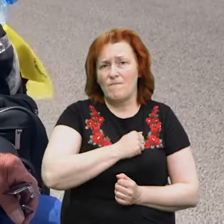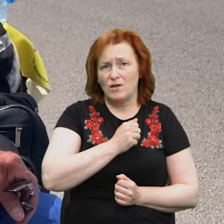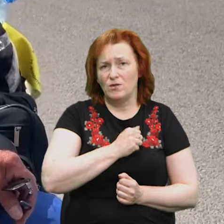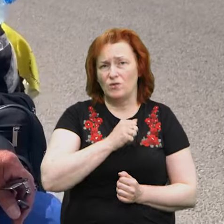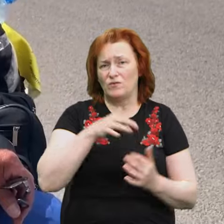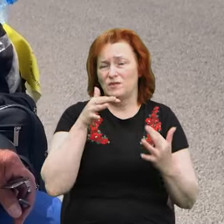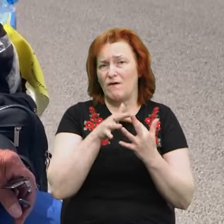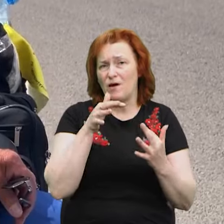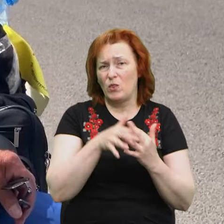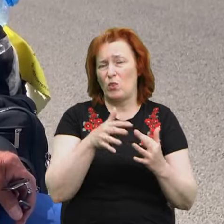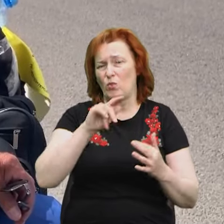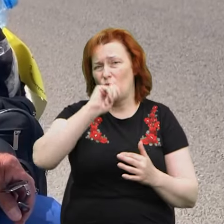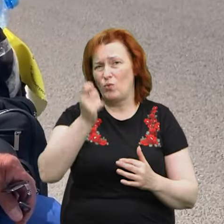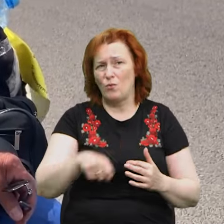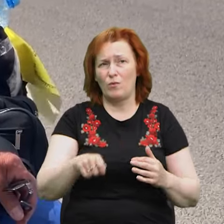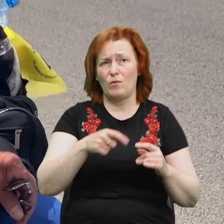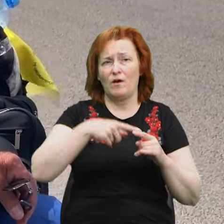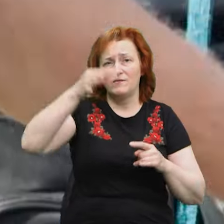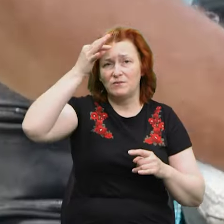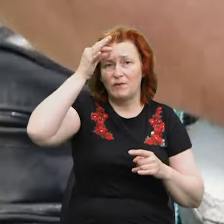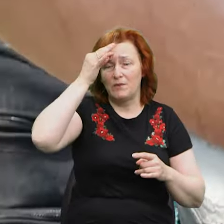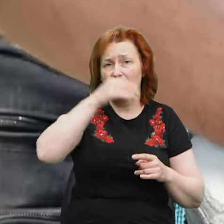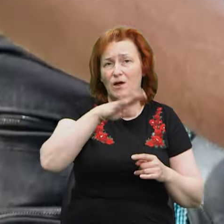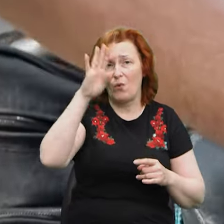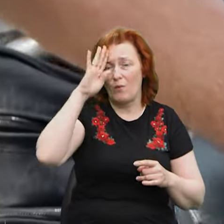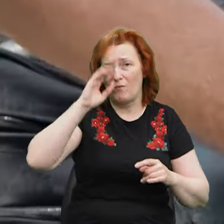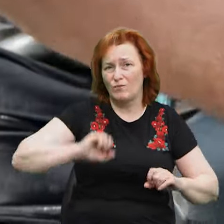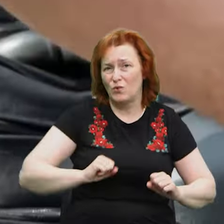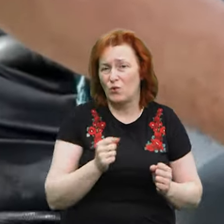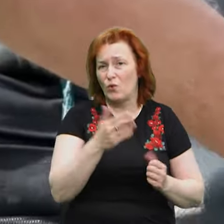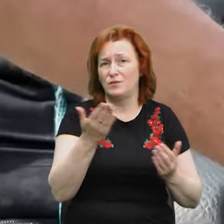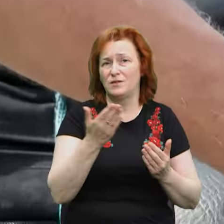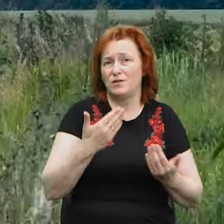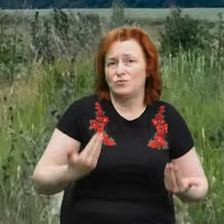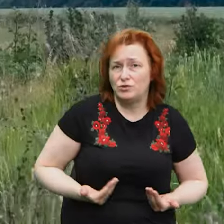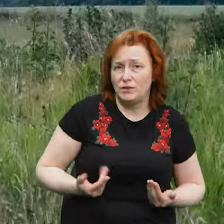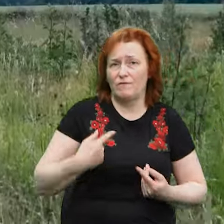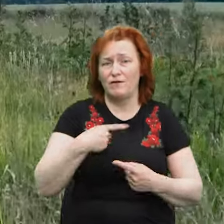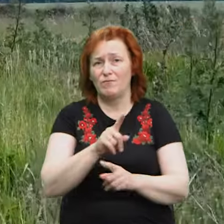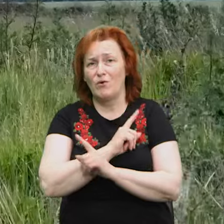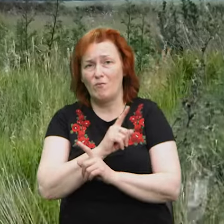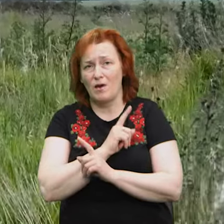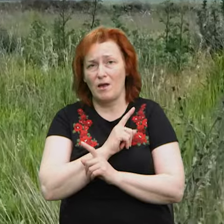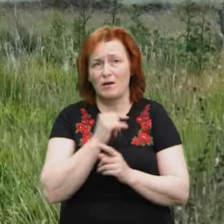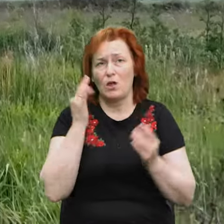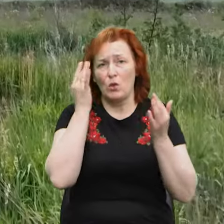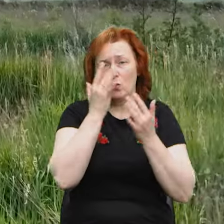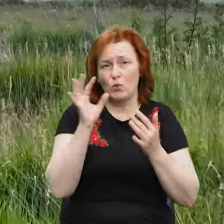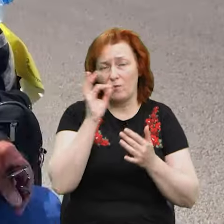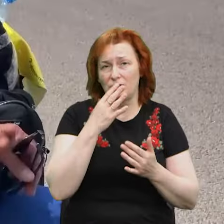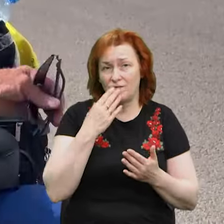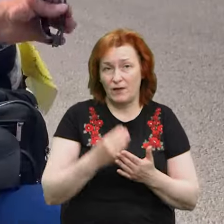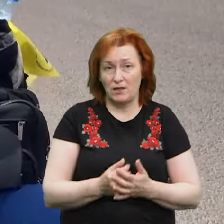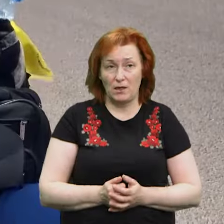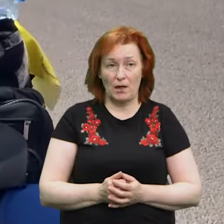погибли, яких знов, яких немає вже. Другий раз їдеш, їдеш, їдеш, думаєш своє.